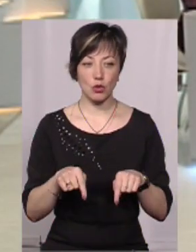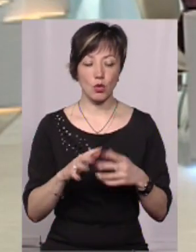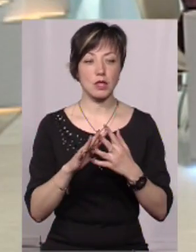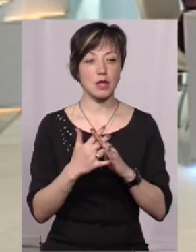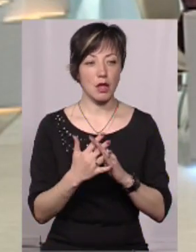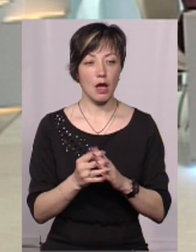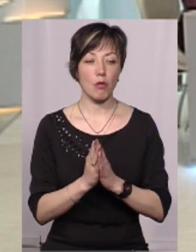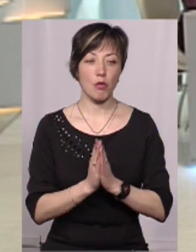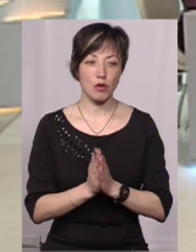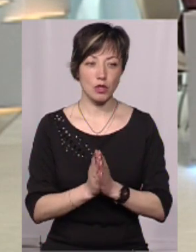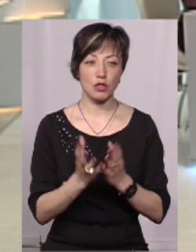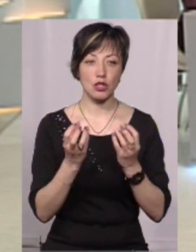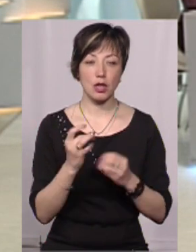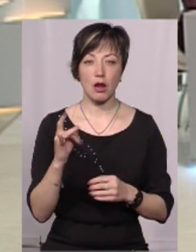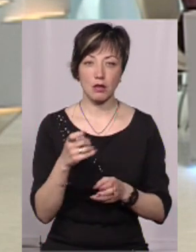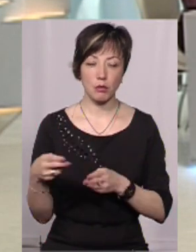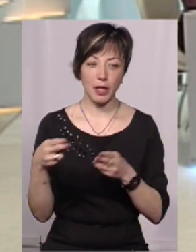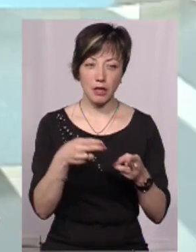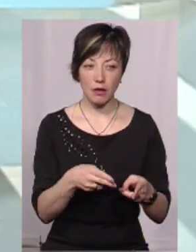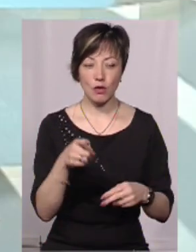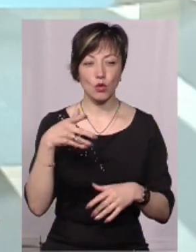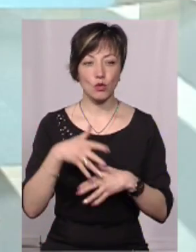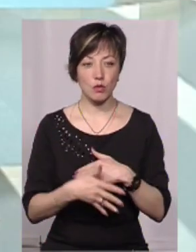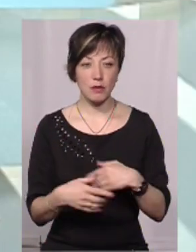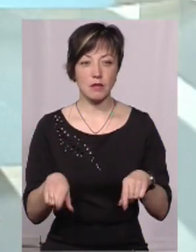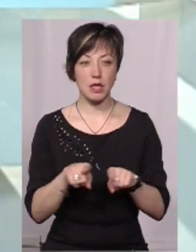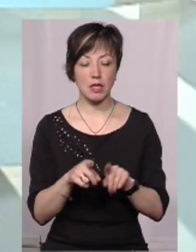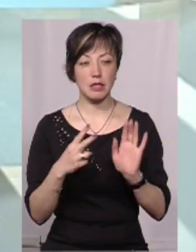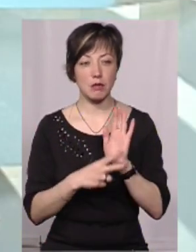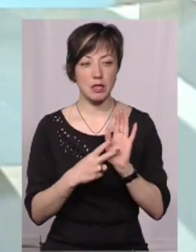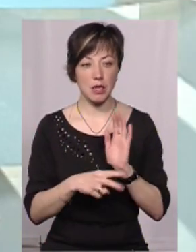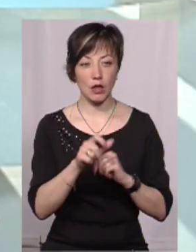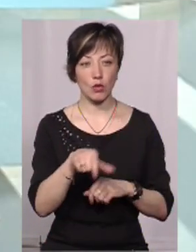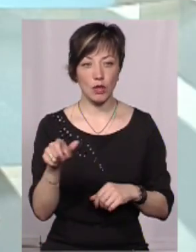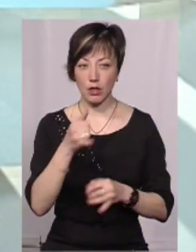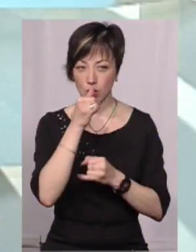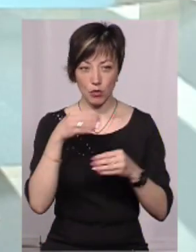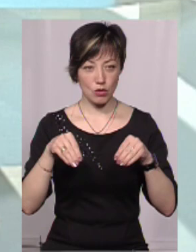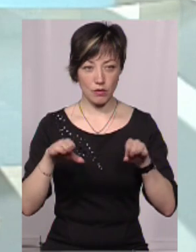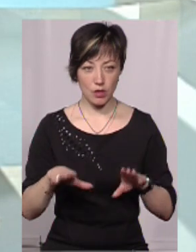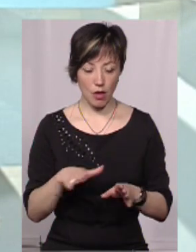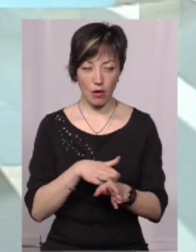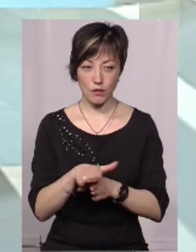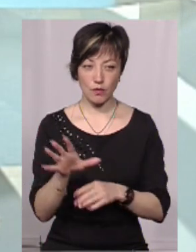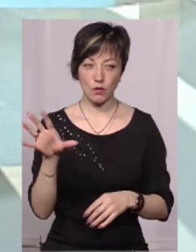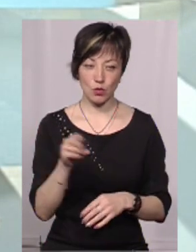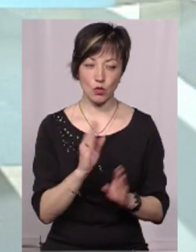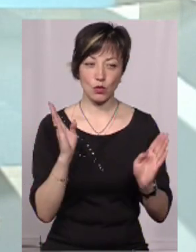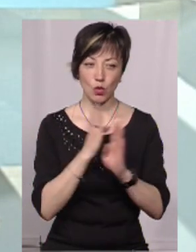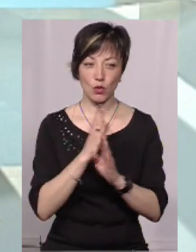села і попросили ще раз під'їхати, тому що вони розуміють, що все-таки 70 людей не можуть вирішити абсолютно